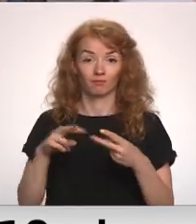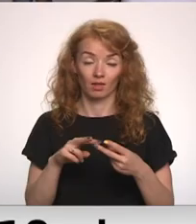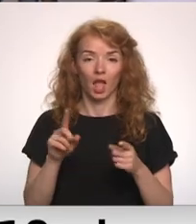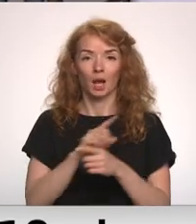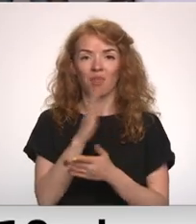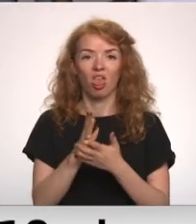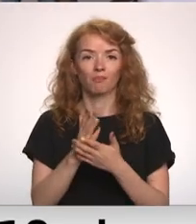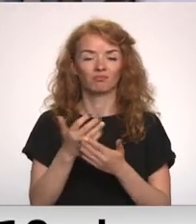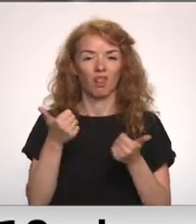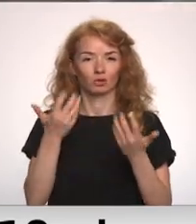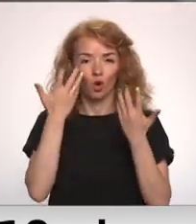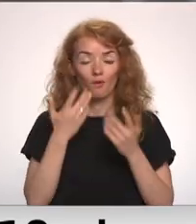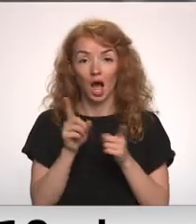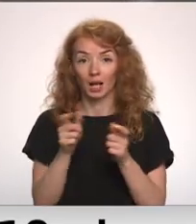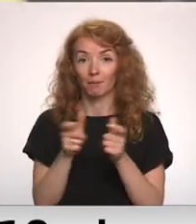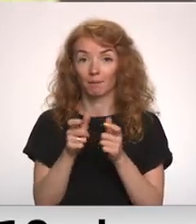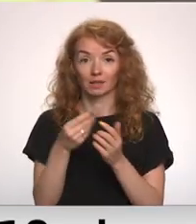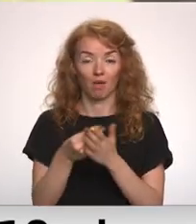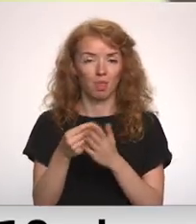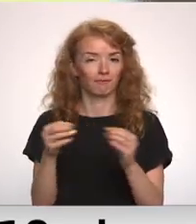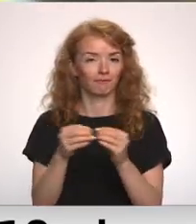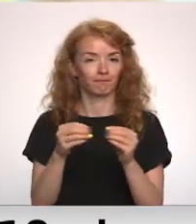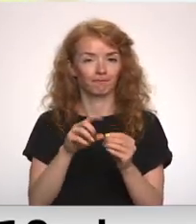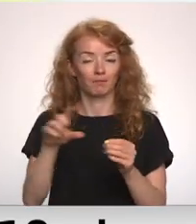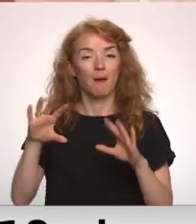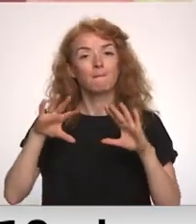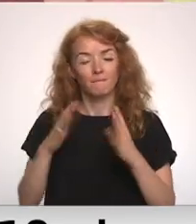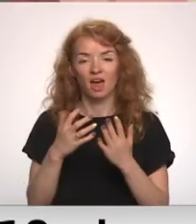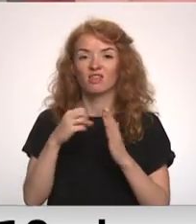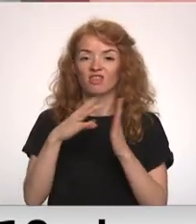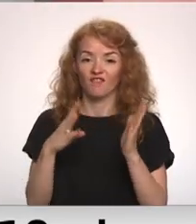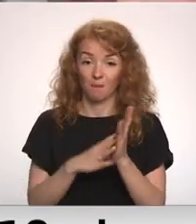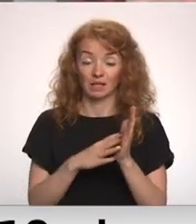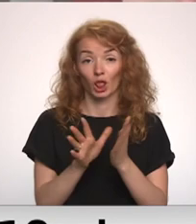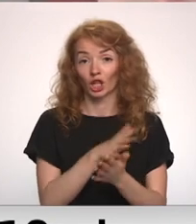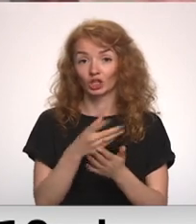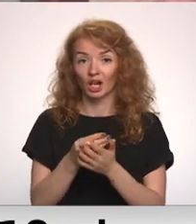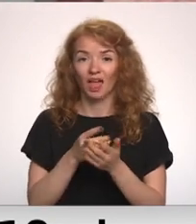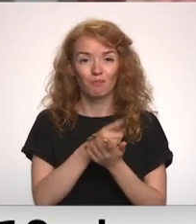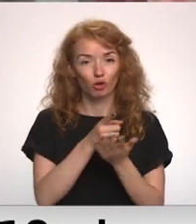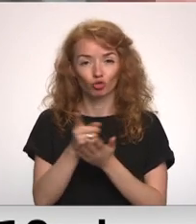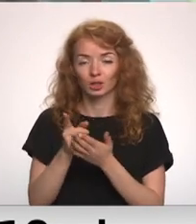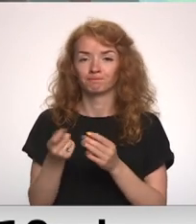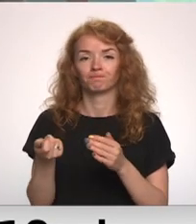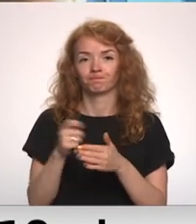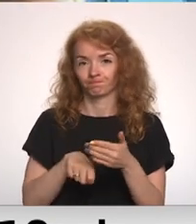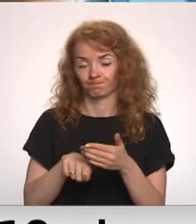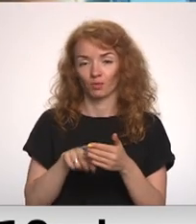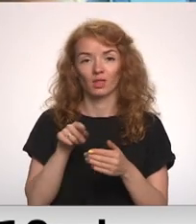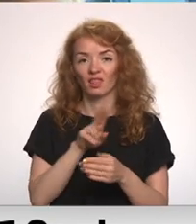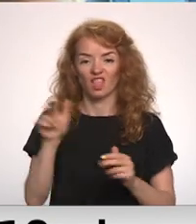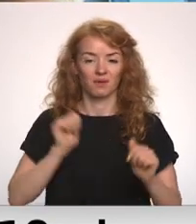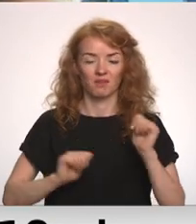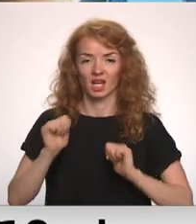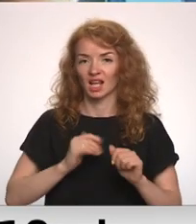lielāks komforts. Arī biļaša cenas nav mainījušās. Bet ir slēgta 19 līdzšanēja reisi dažādos māršutos. Tas neapmierina